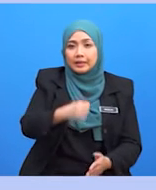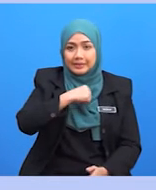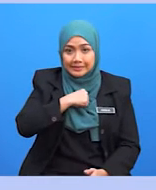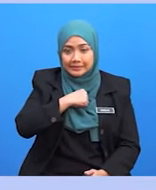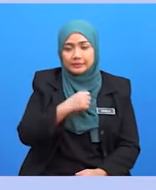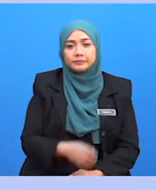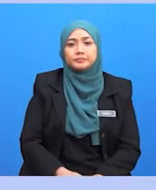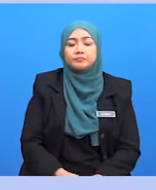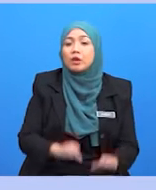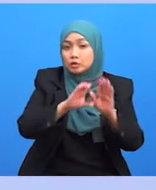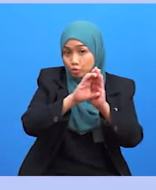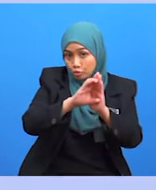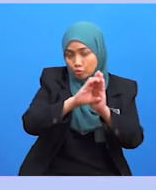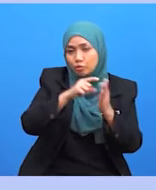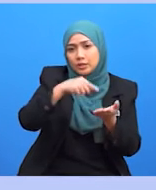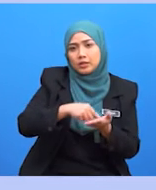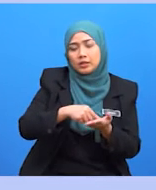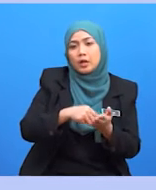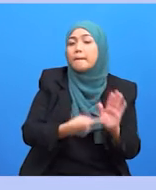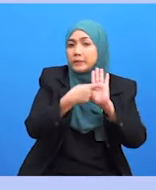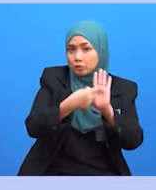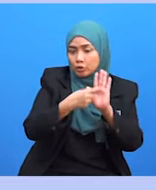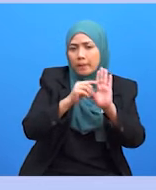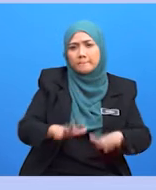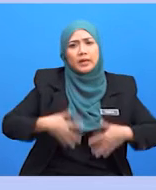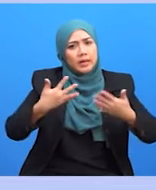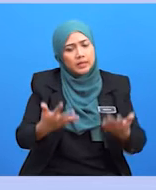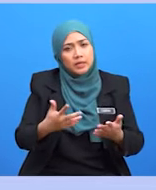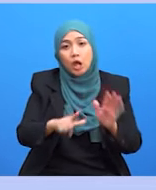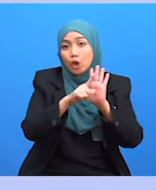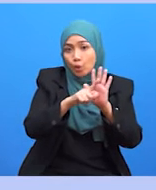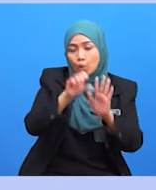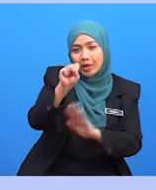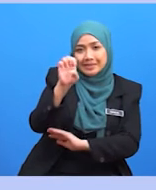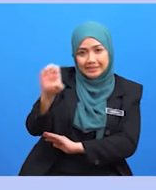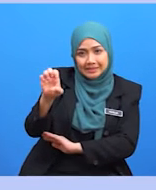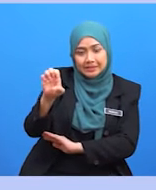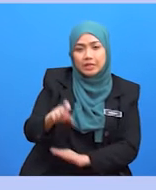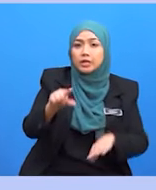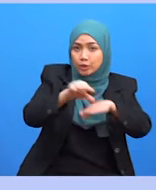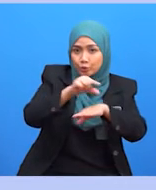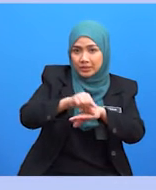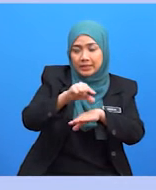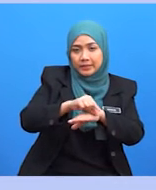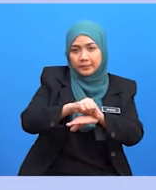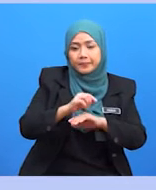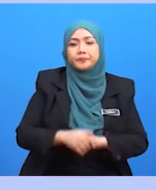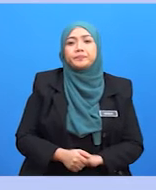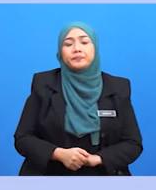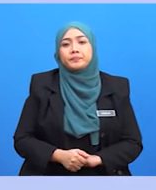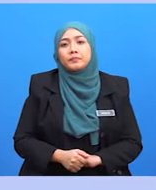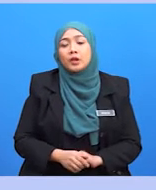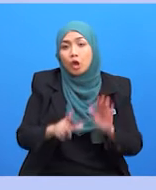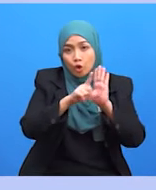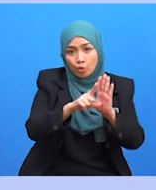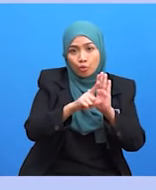contoh ini menunjukkan bagaimana logo SE digunakan di kemeja putih di